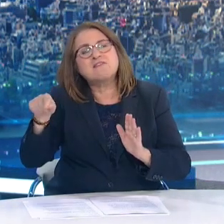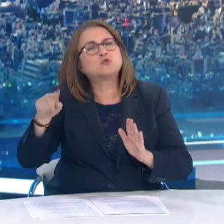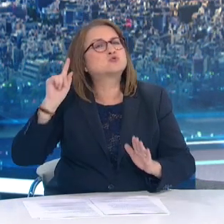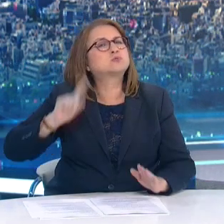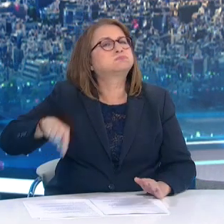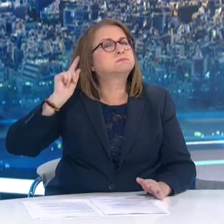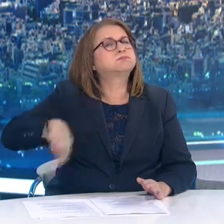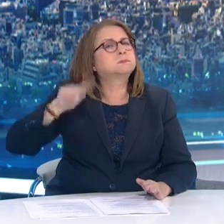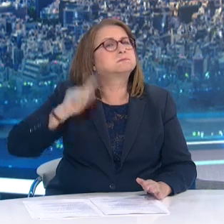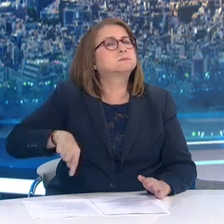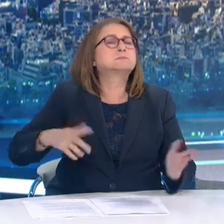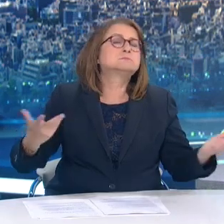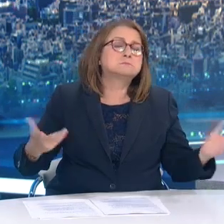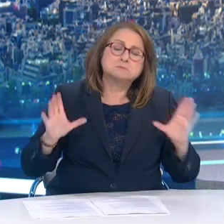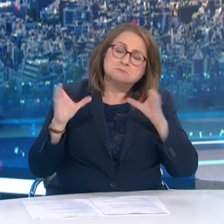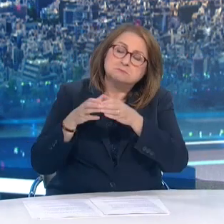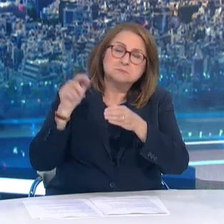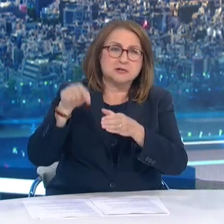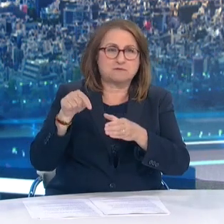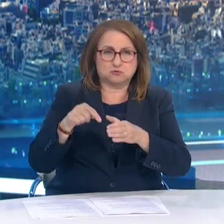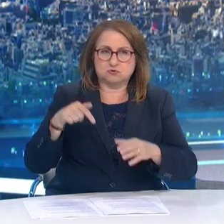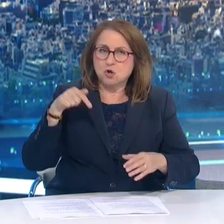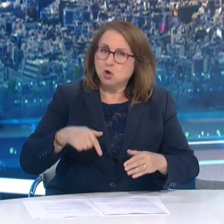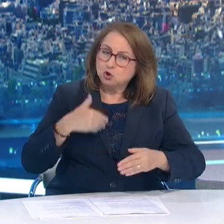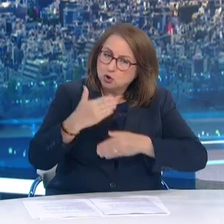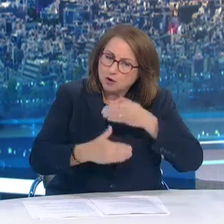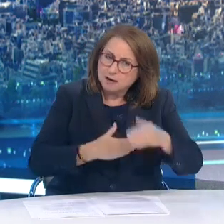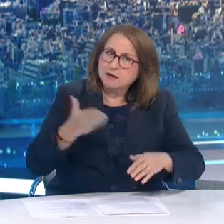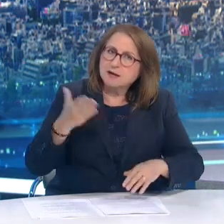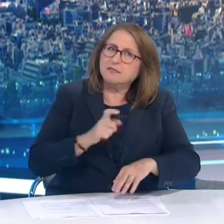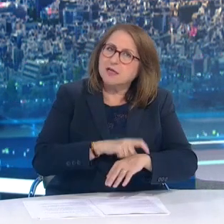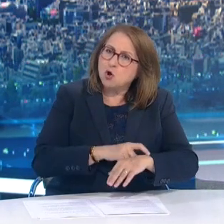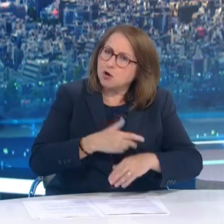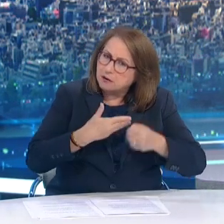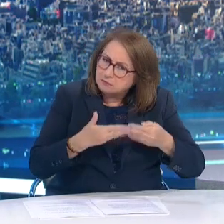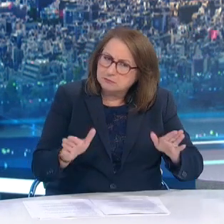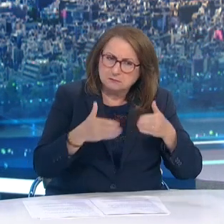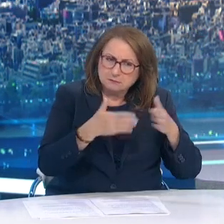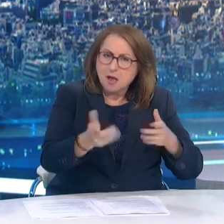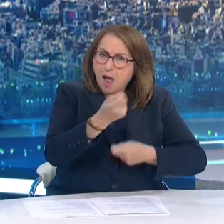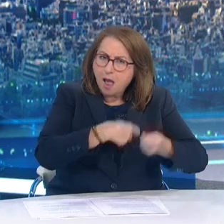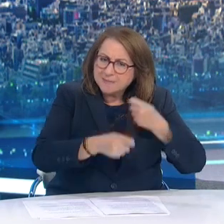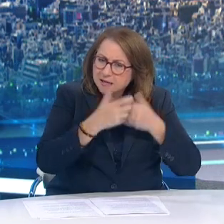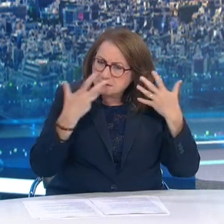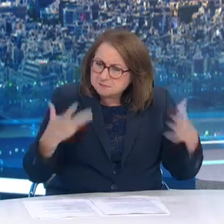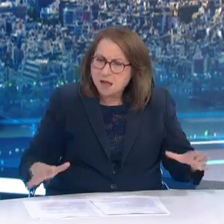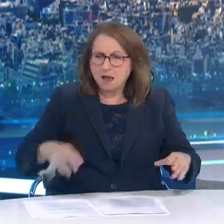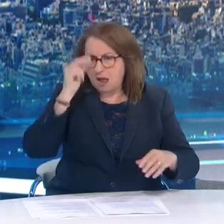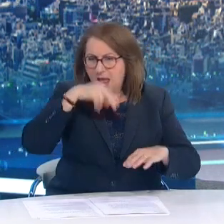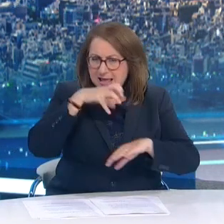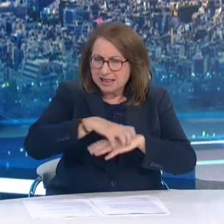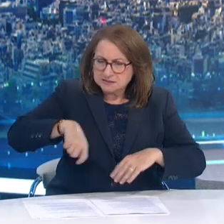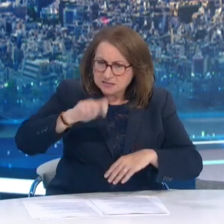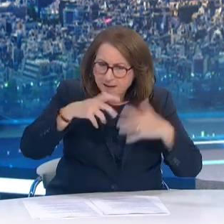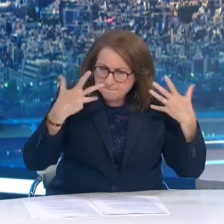Η ώρα της τοπικής αυτοδιοίκησης, των δημάρχων, των περιφερειαρχών, της εκκλησίας, των επιχειρήσεων Αλλά και της ίδιας της κοινωνίας Να